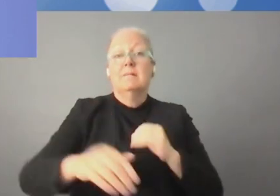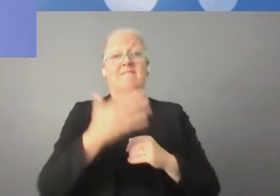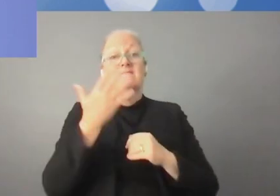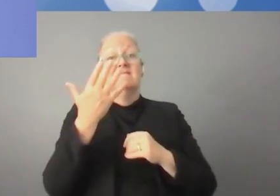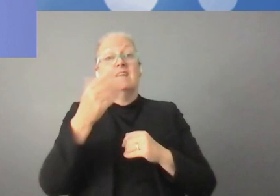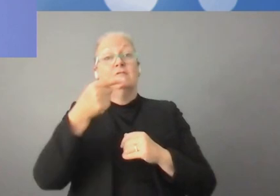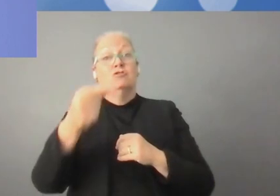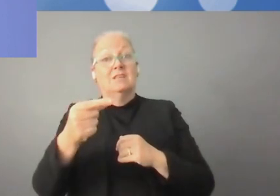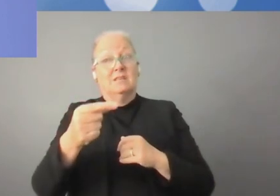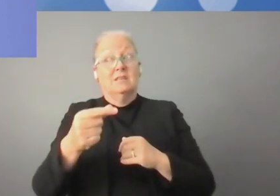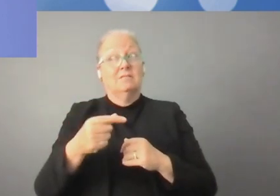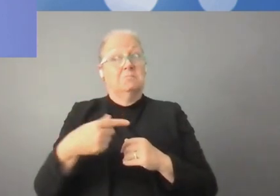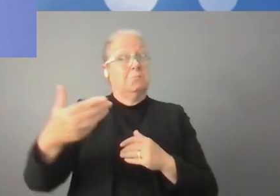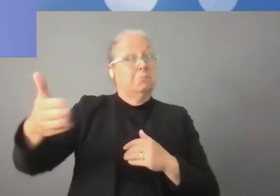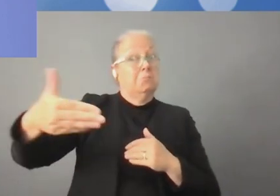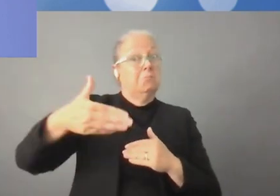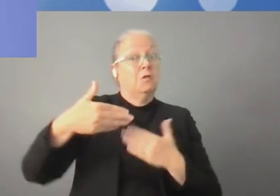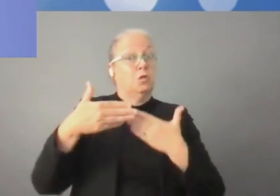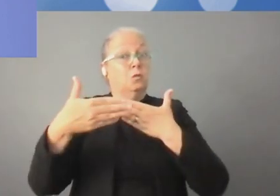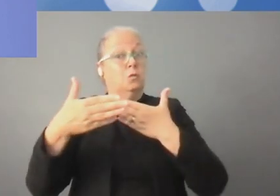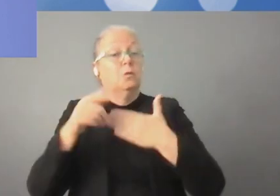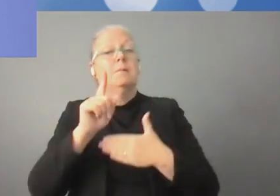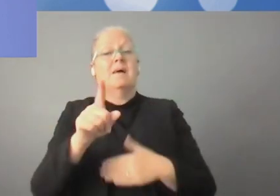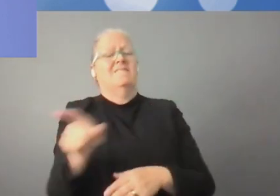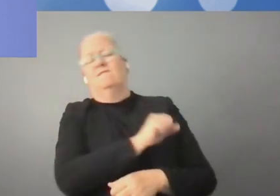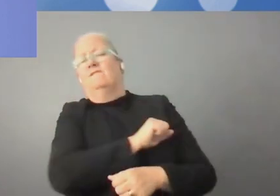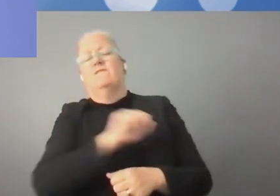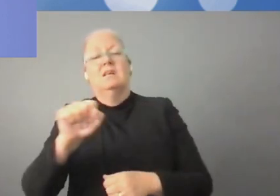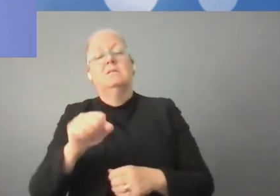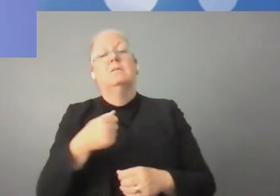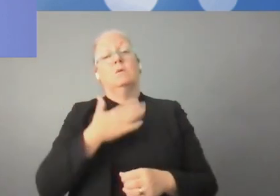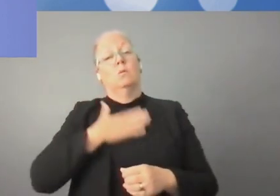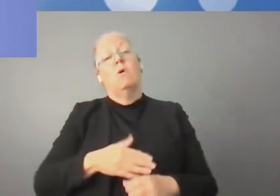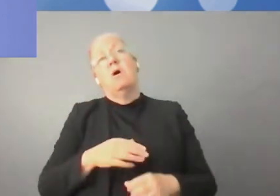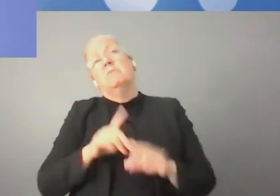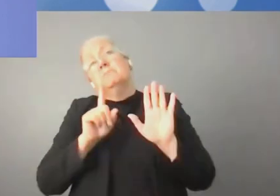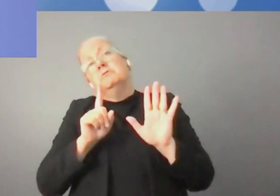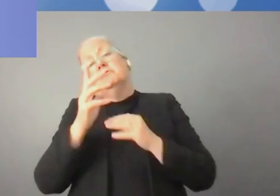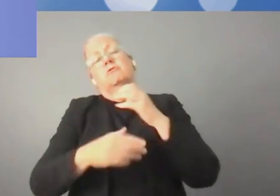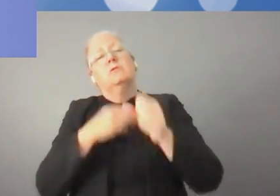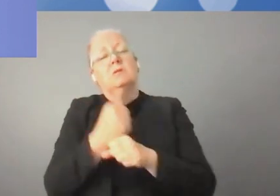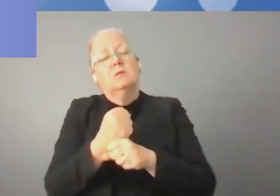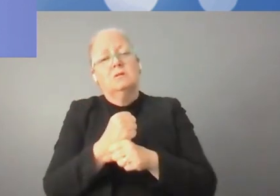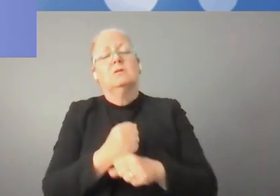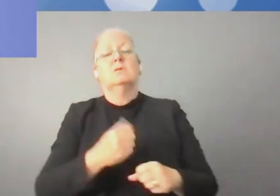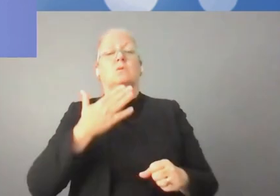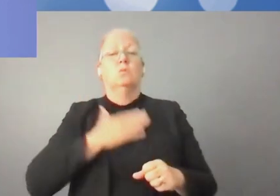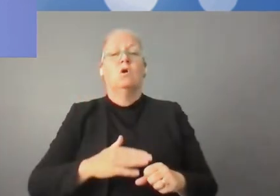La technologie 5G est maintenant mise en œuvre. Nous voulons que ce processus